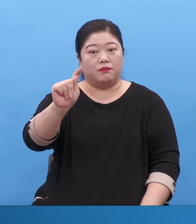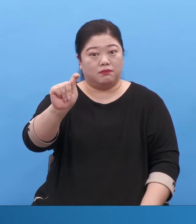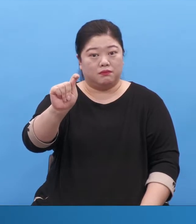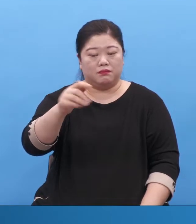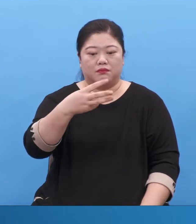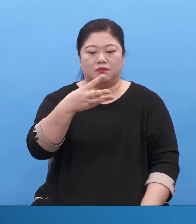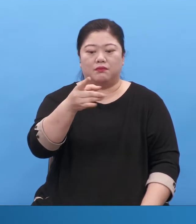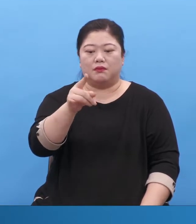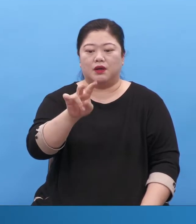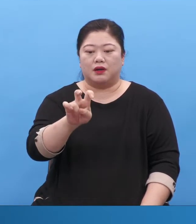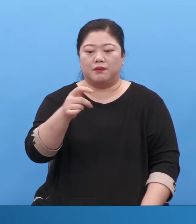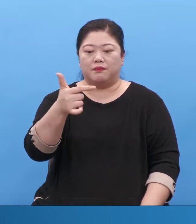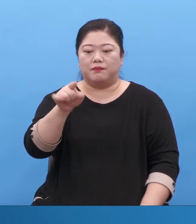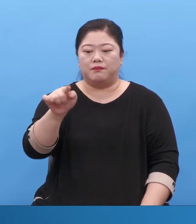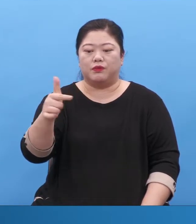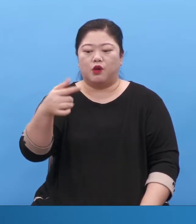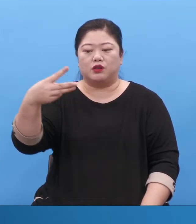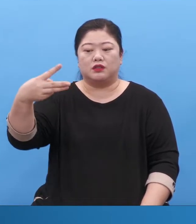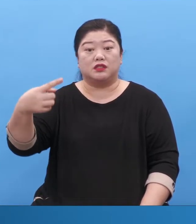그냥 영어입니다.